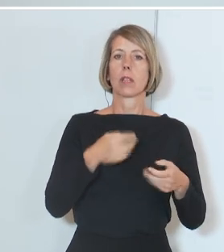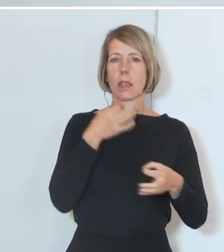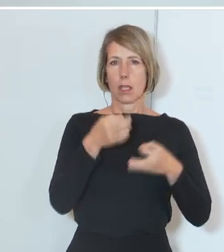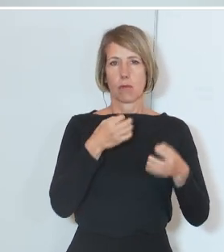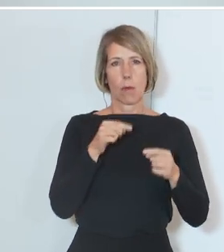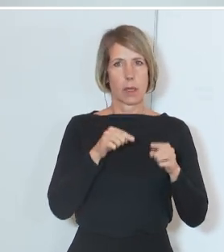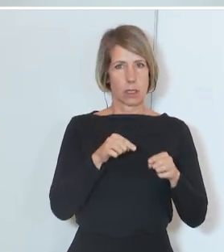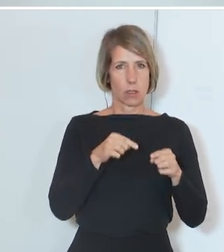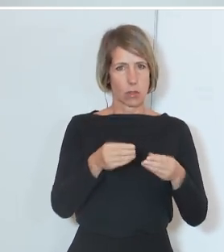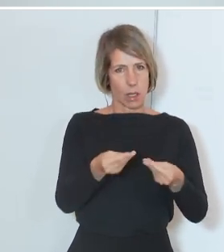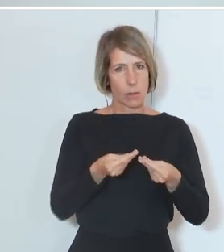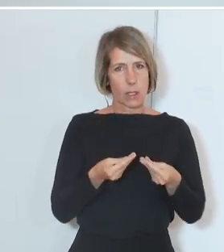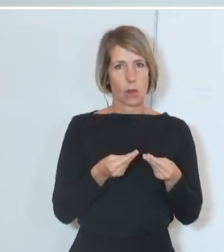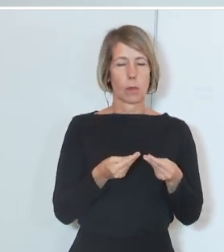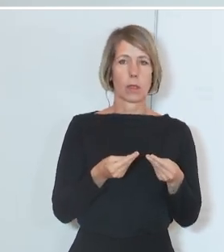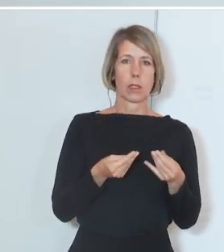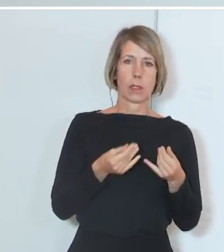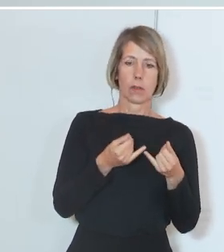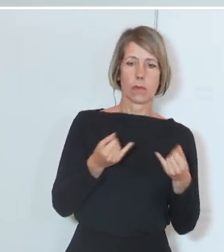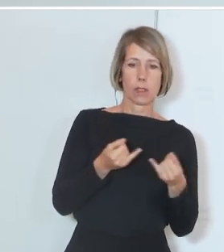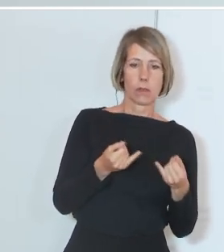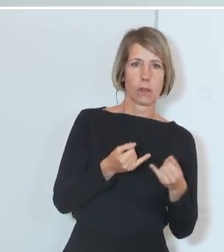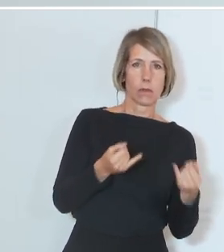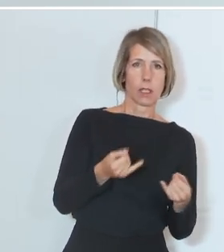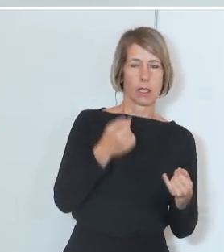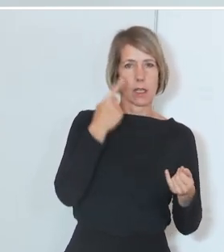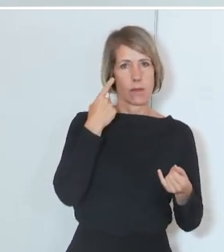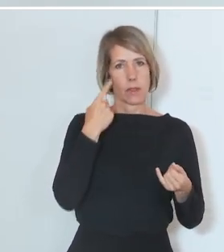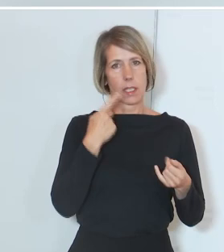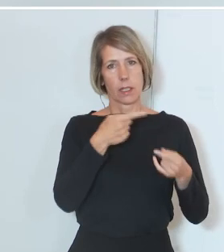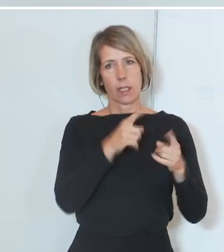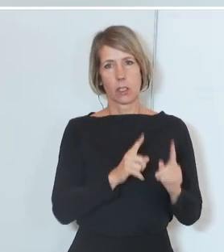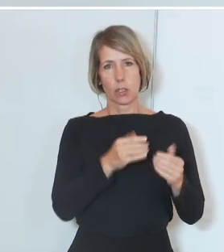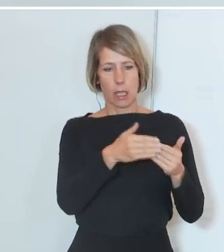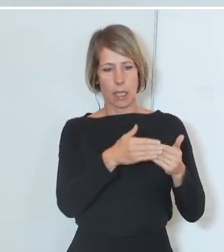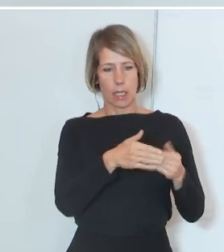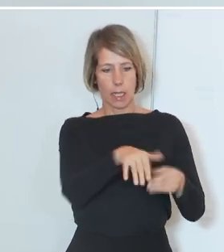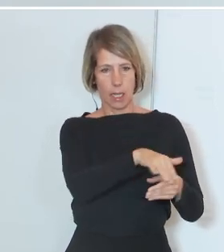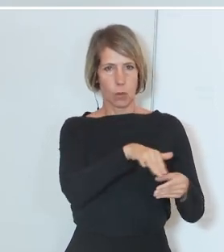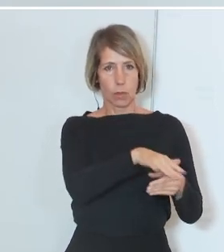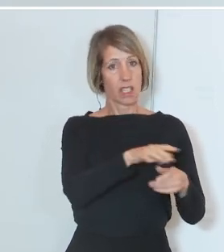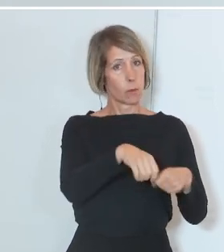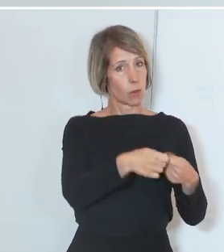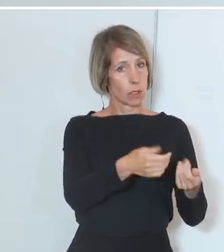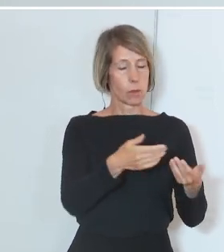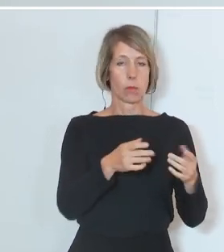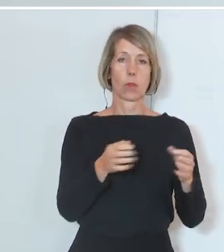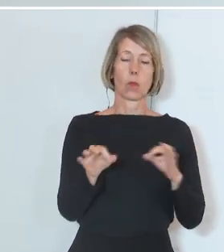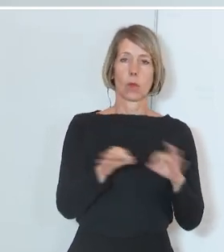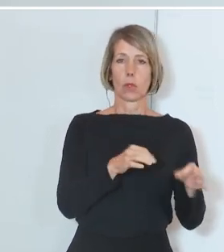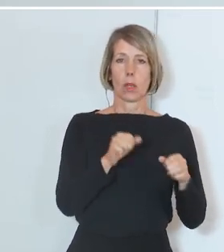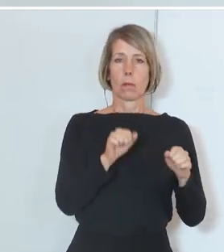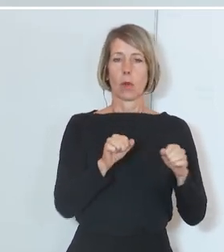darüber haben, ob es auch entsprechende Gedenkstätten in der näheren Umgebung gibt. Und sie haben die Möglichkeit,